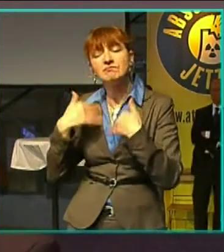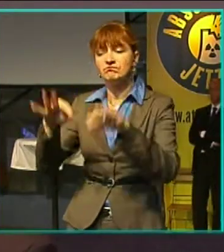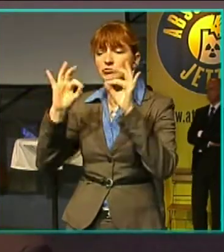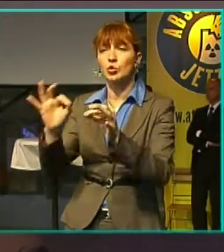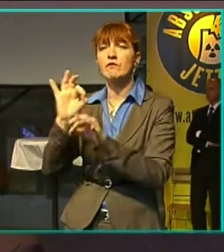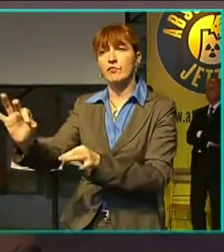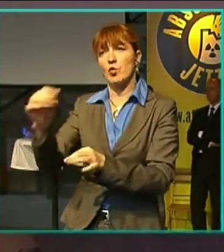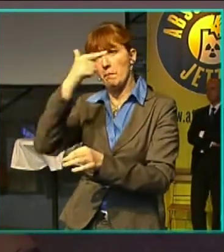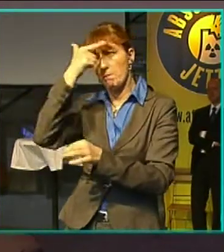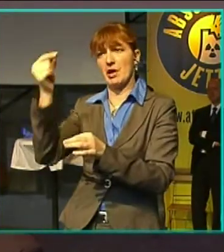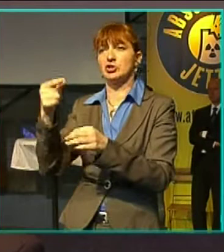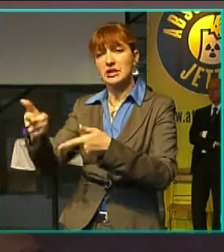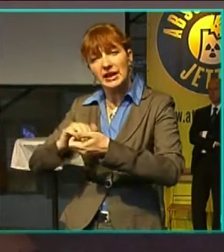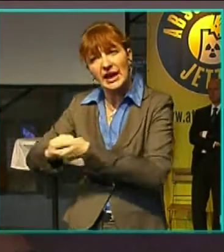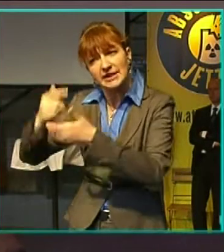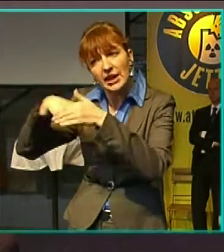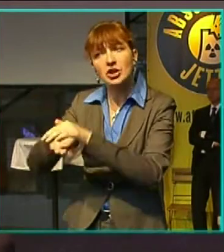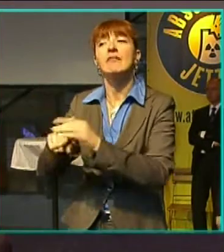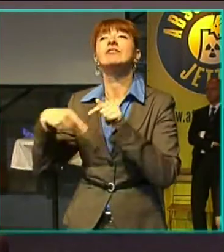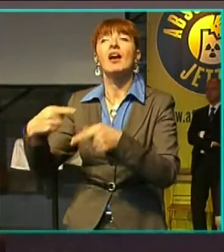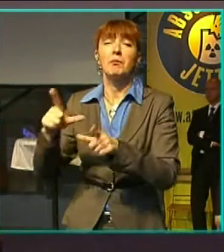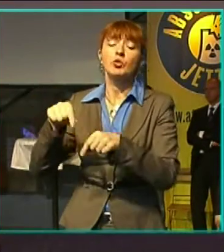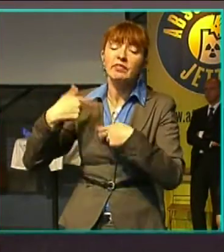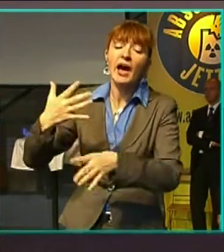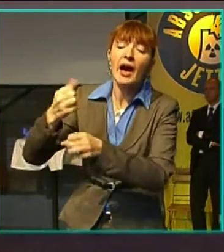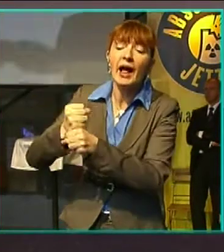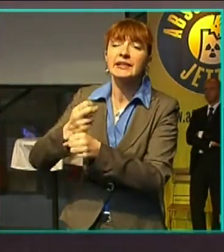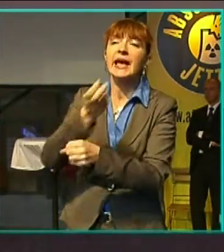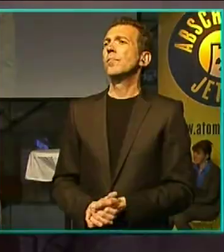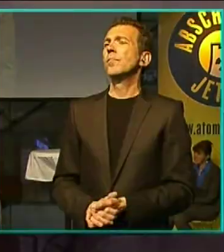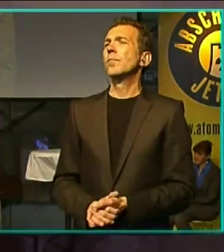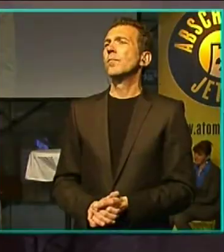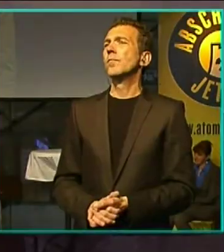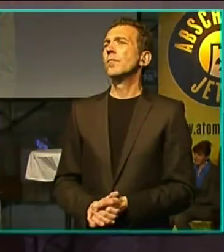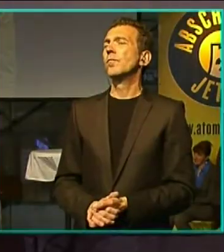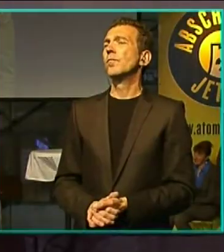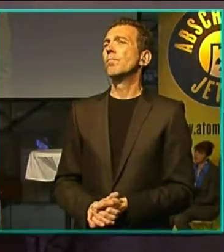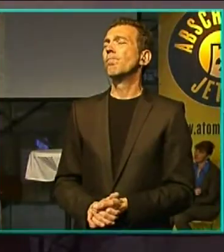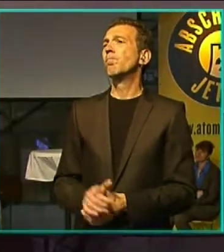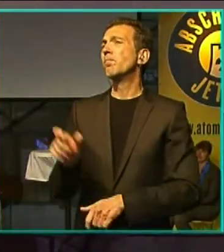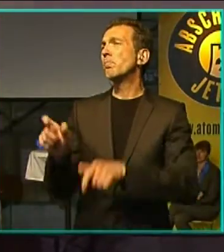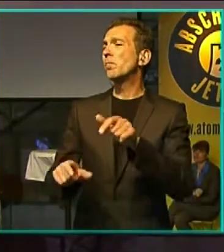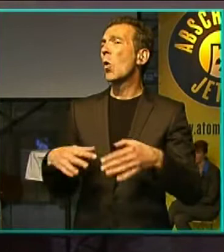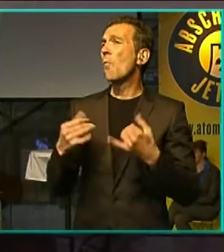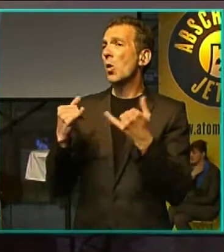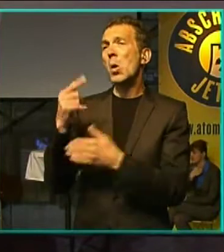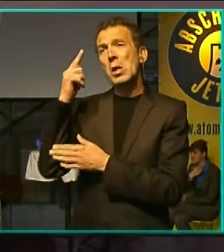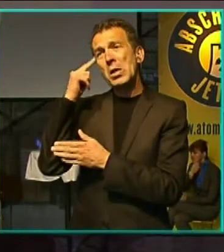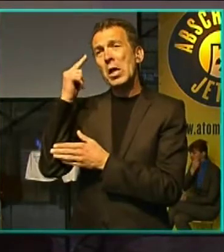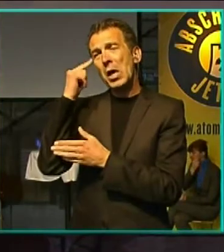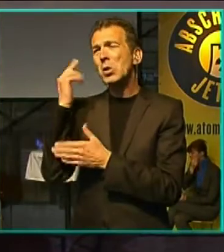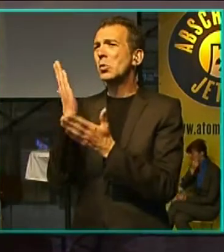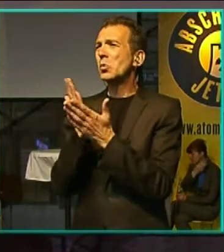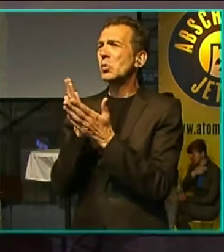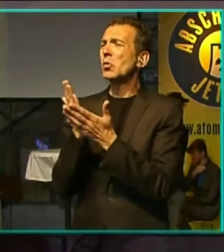Gesellschaft ist. Und dazu gehört auch eine nachhaltige Energiepolitik. Den Opfern, den wir heute gedenken, wurde in vielerlei